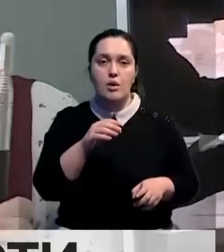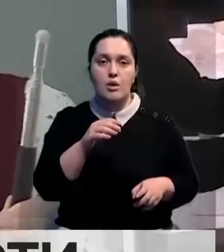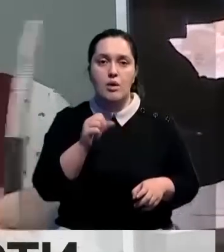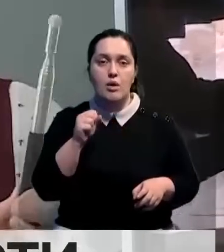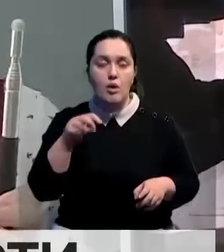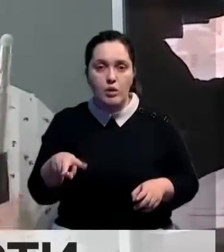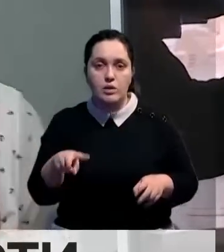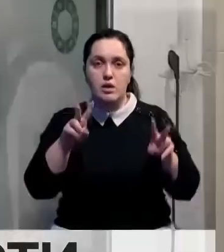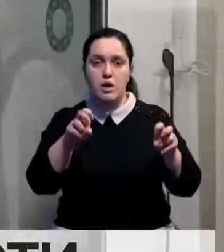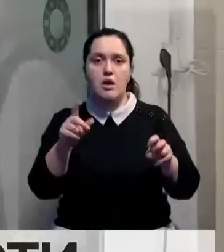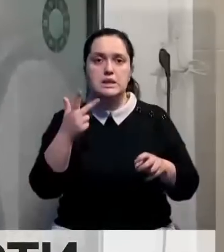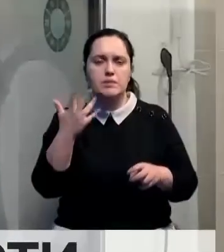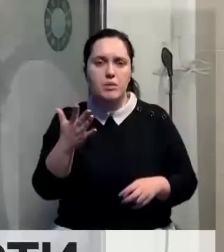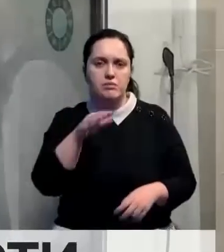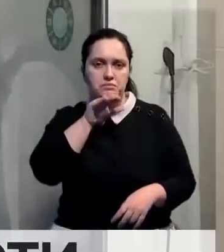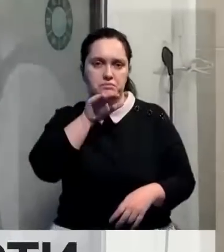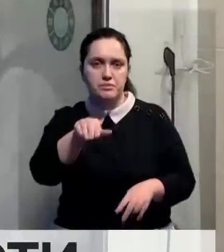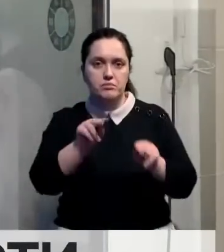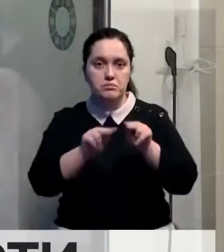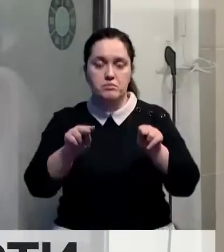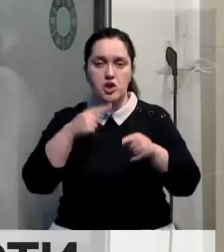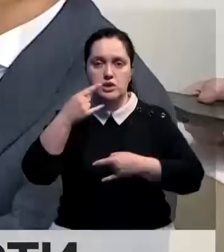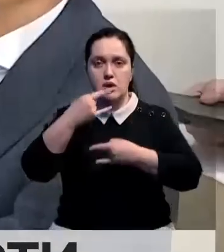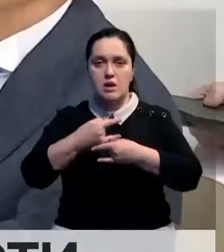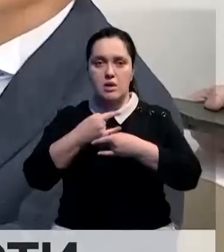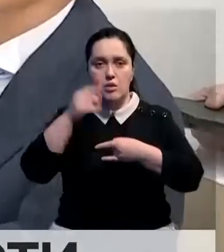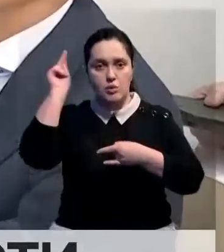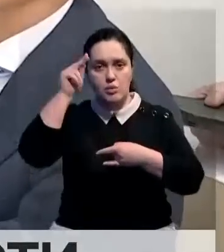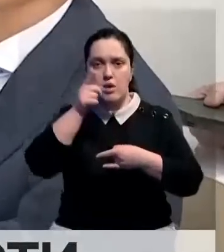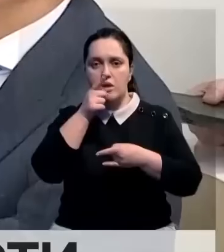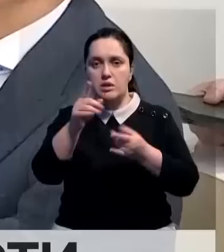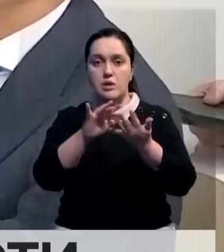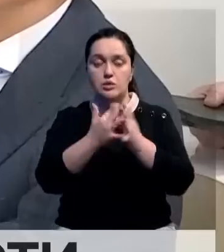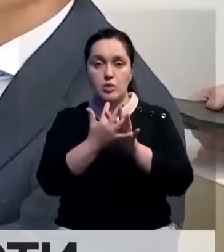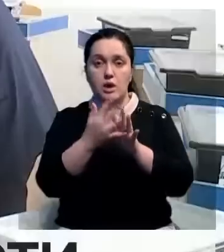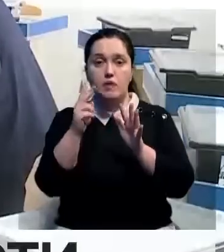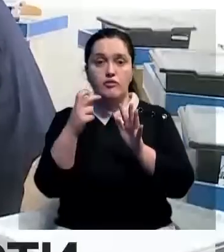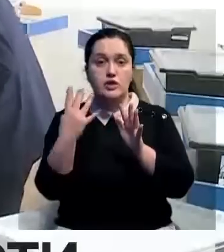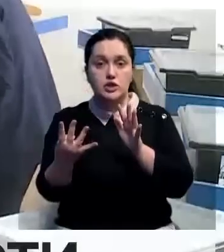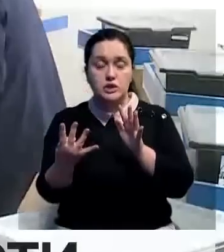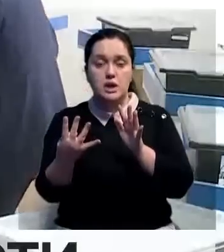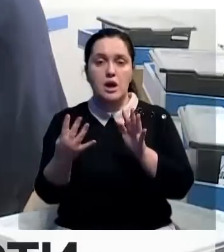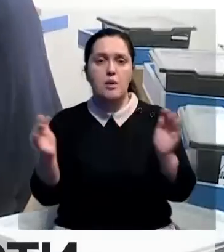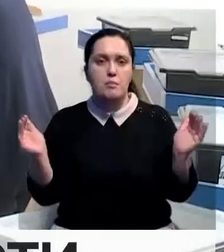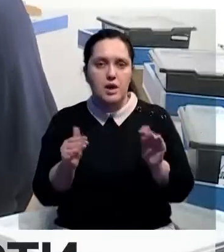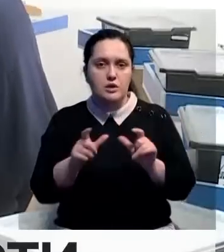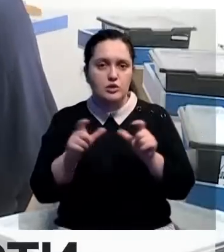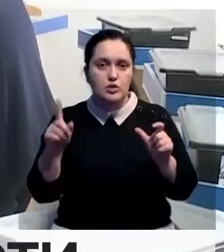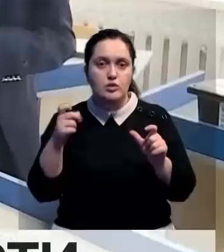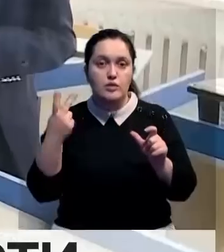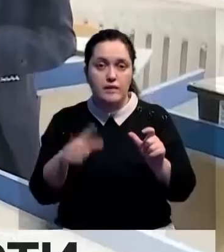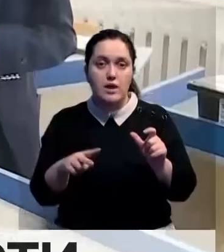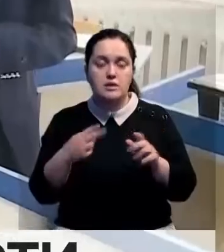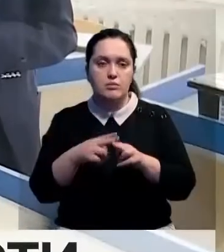лучших педагогов проводят онлайн-уроки для учеников отдаленных сел. Всего в области 204 малокомплектные школы. 120